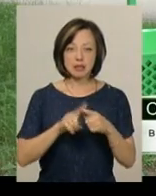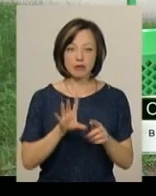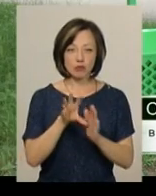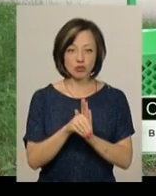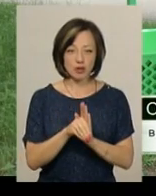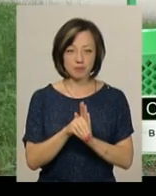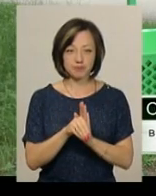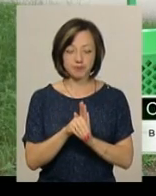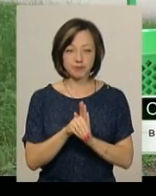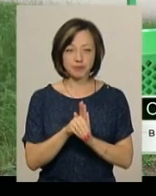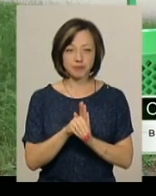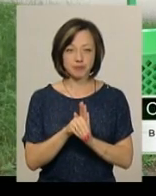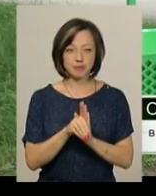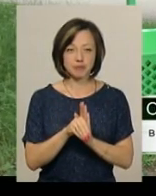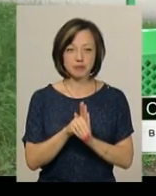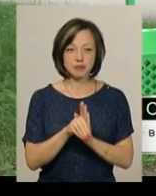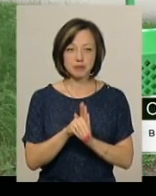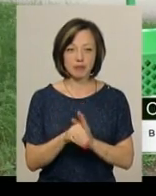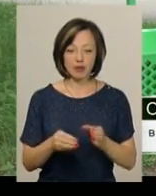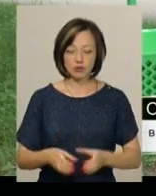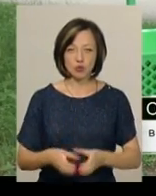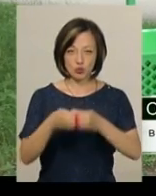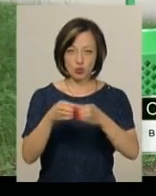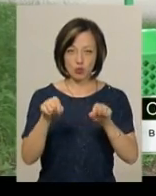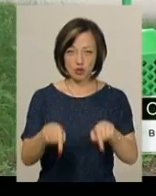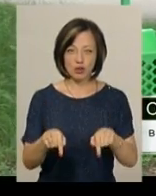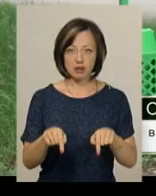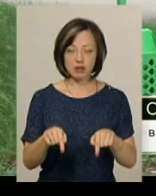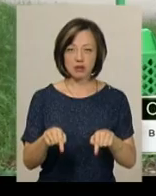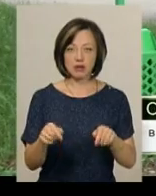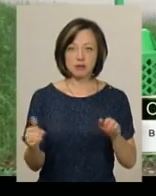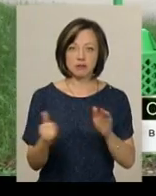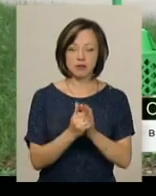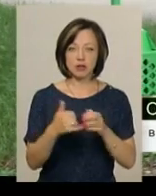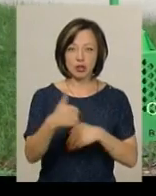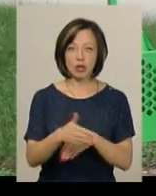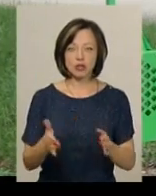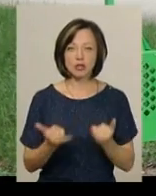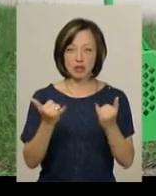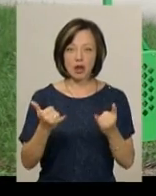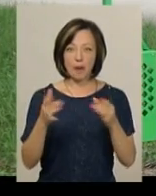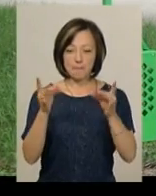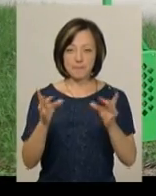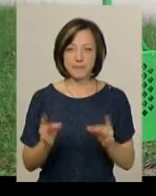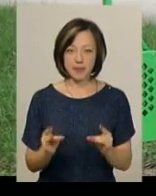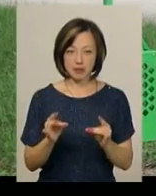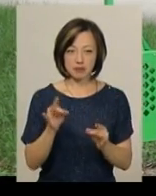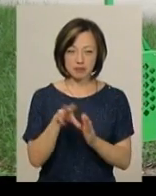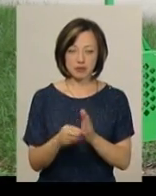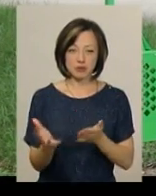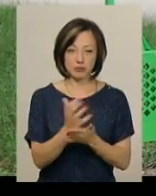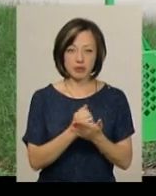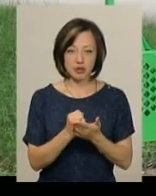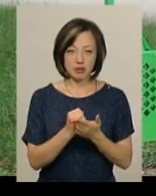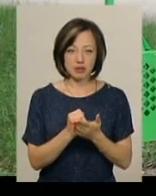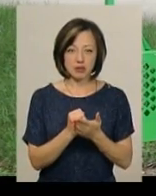в себе стояк, на якому крипиться ящик для мішечків, щоб збирати